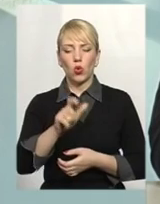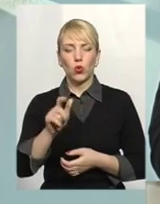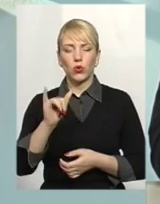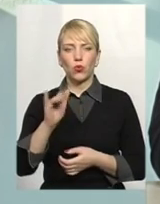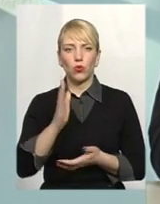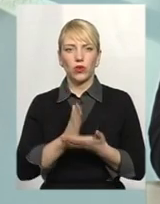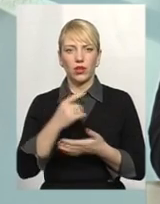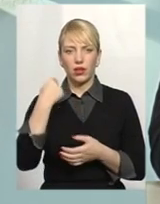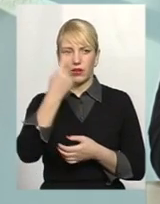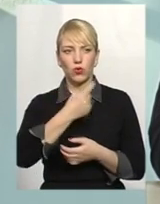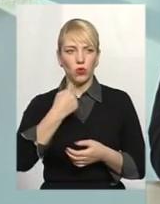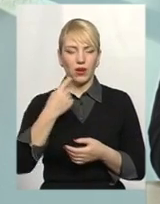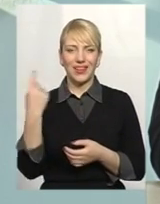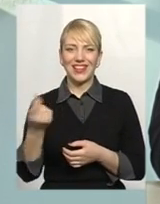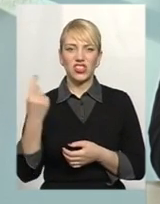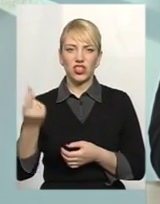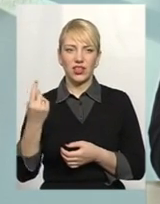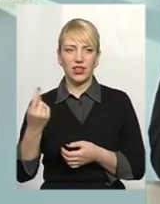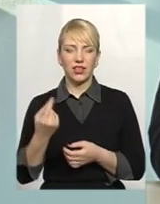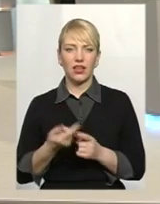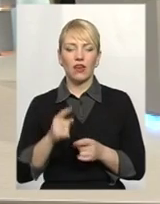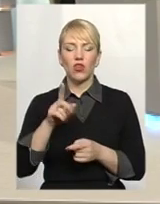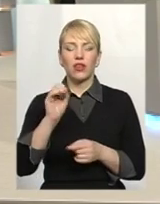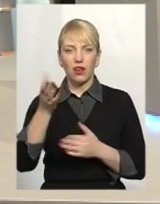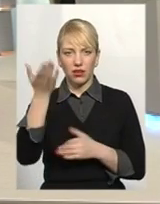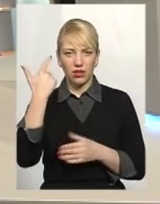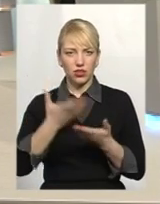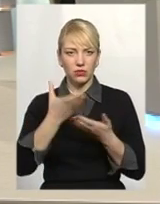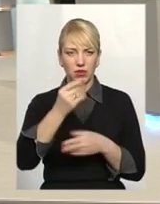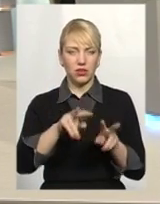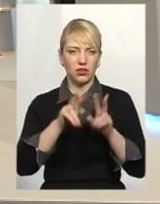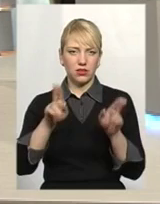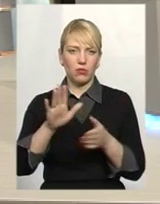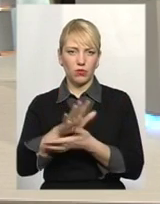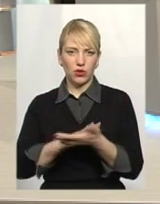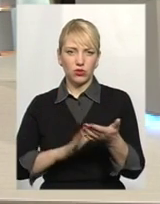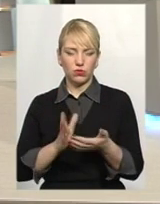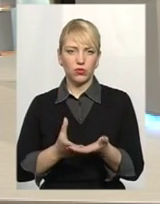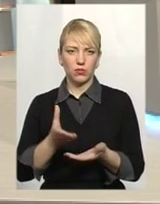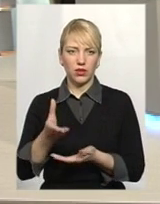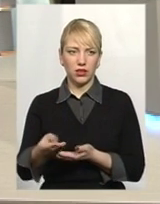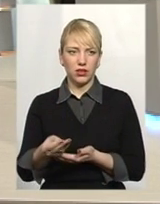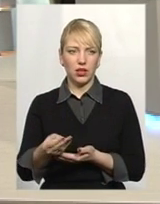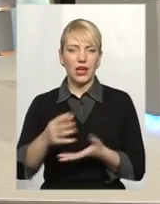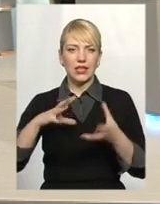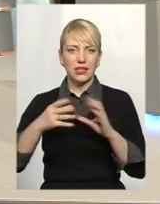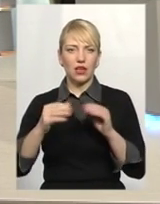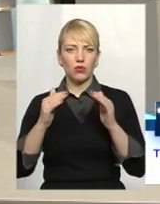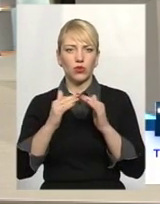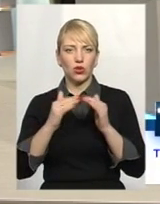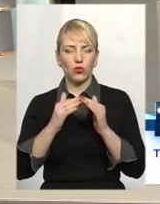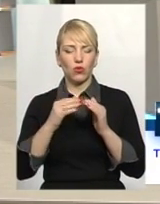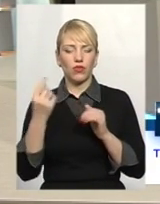мають індивідуальні лічильники, вони як по них сплачували, так і будуть в подальшому сплачувати. Загальнобудинковий